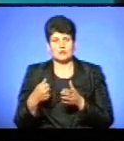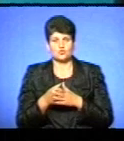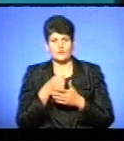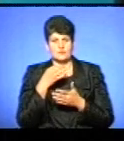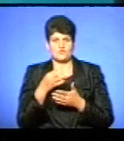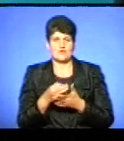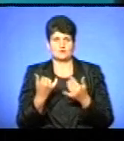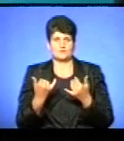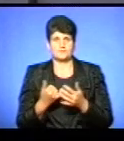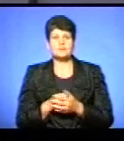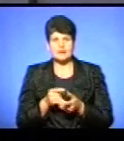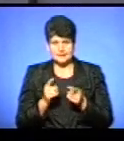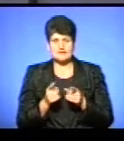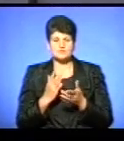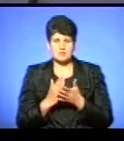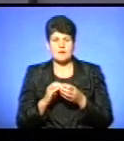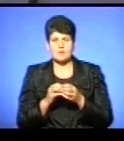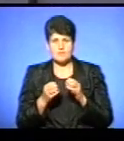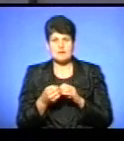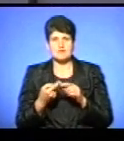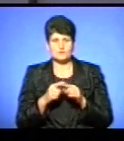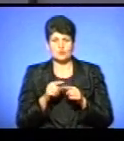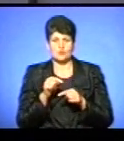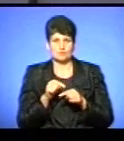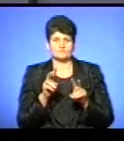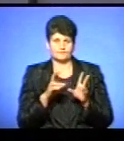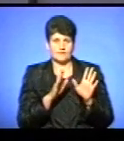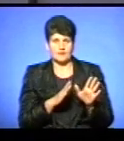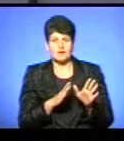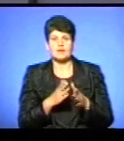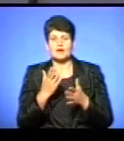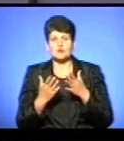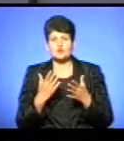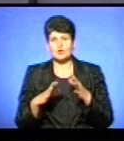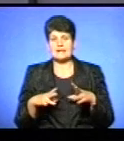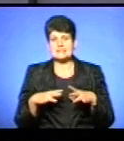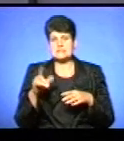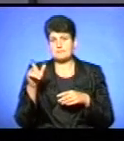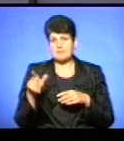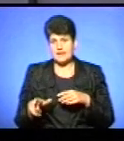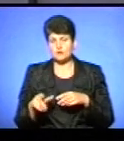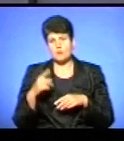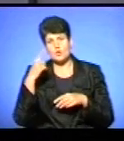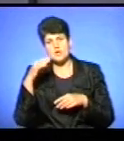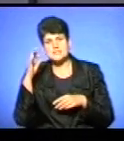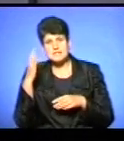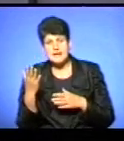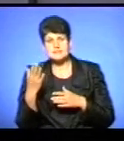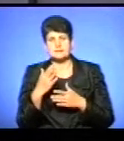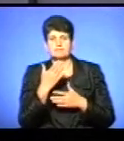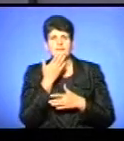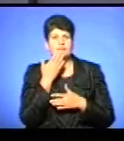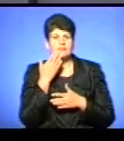який неправильно припаркувався? Ну, дійсно є проблема в тому плані, якщо інспектором чи поліцейським не